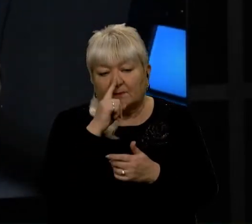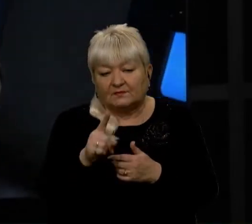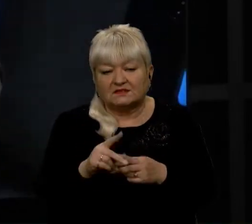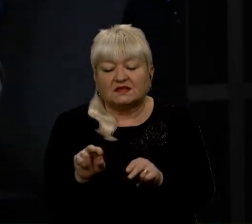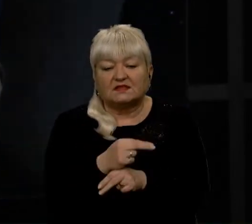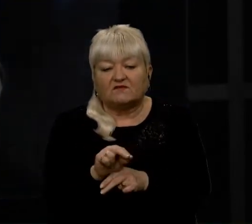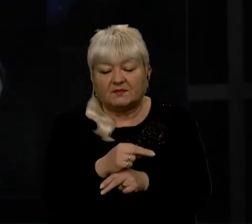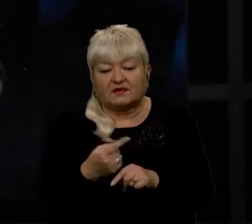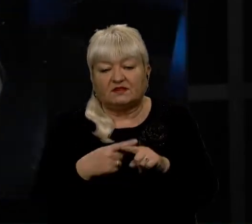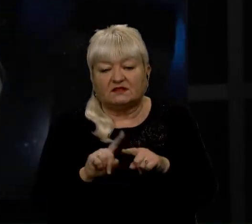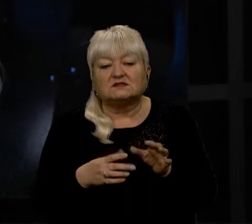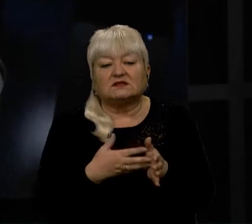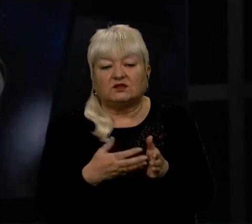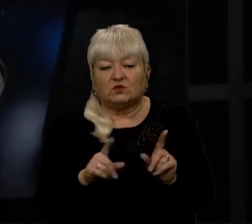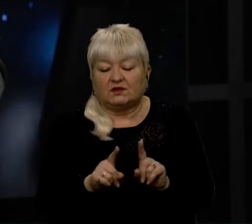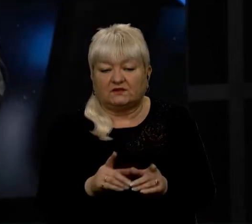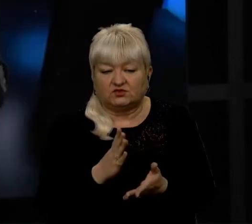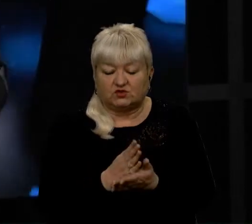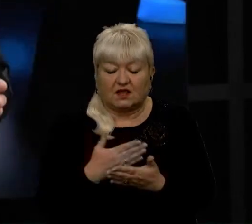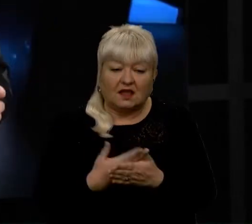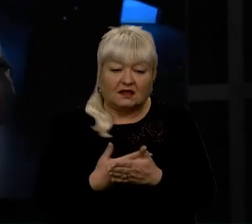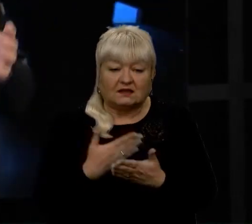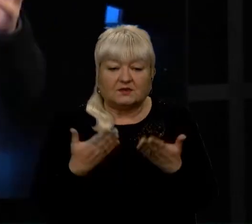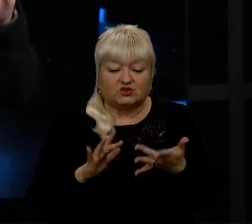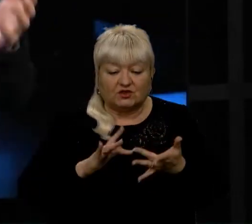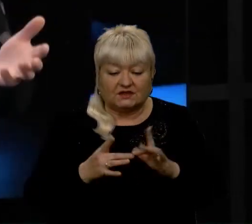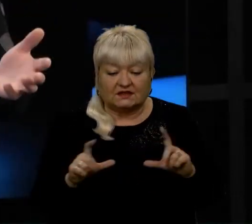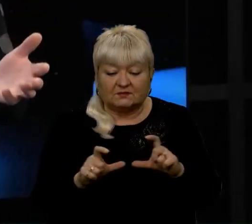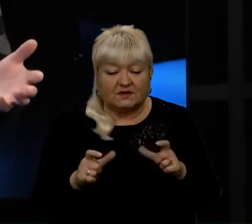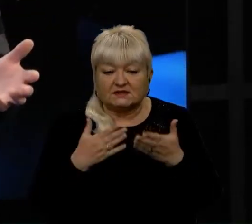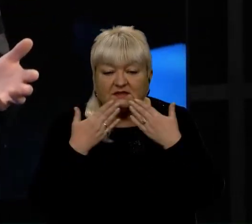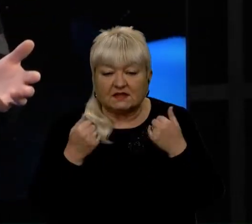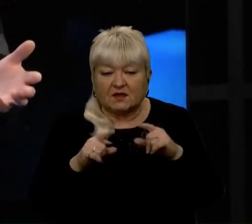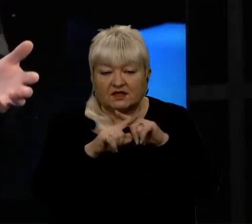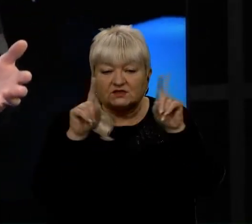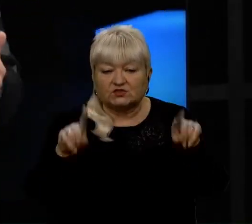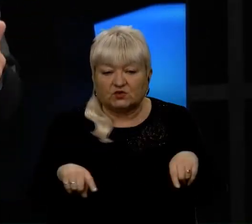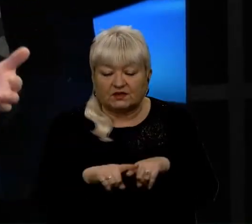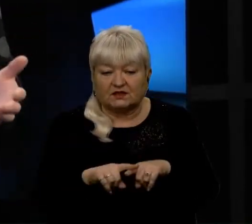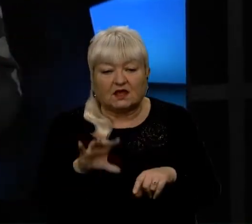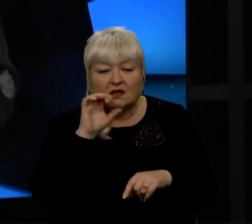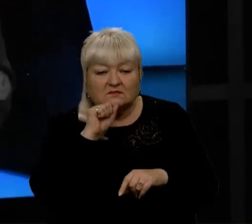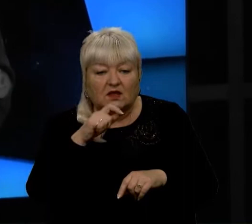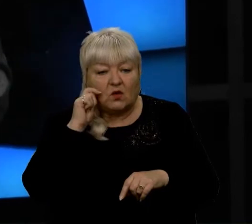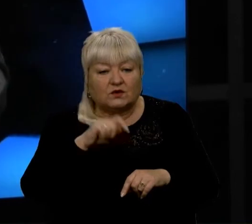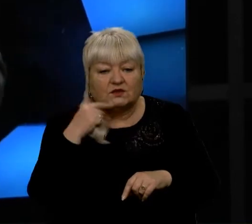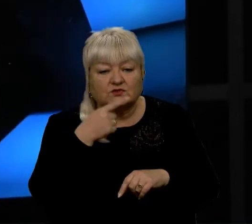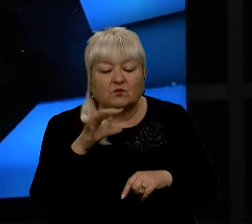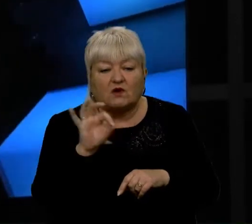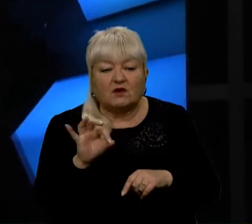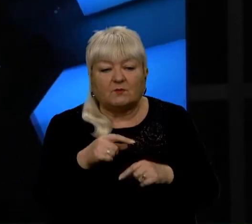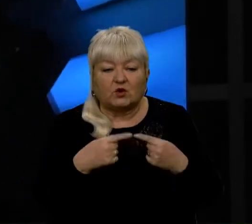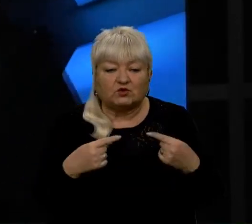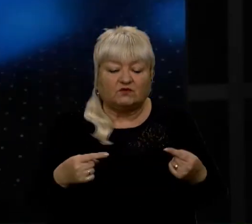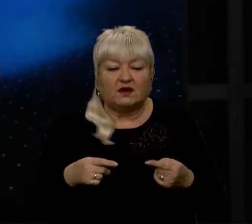тих недоліків, які є. Наприклад, якщо інтернет-магазин не має сторінки за замовчуванням української мови інформації про товари, чи